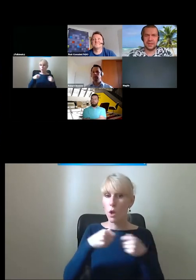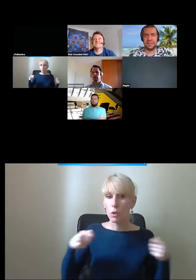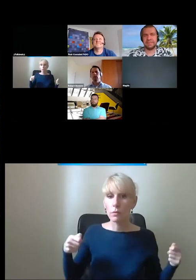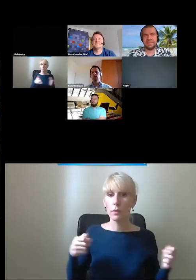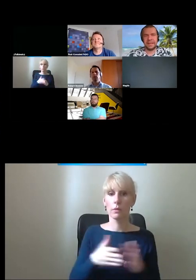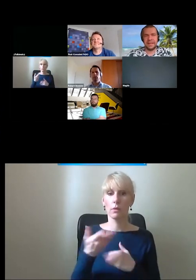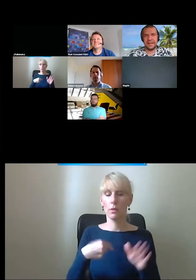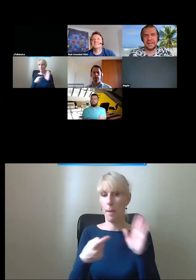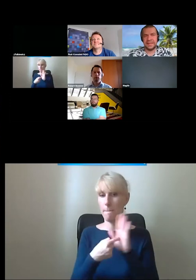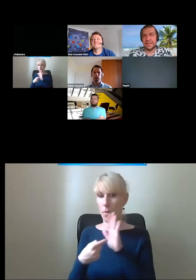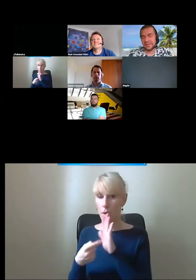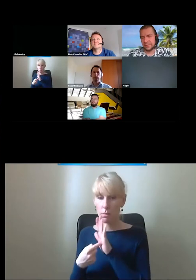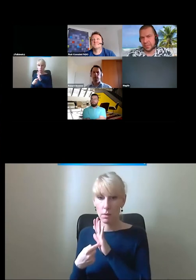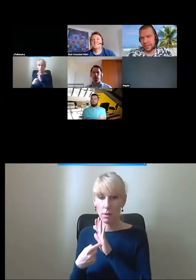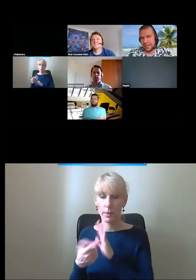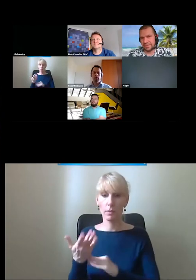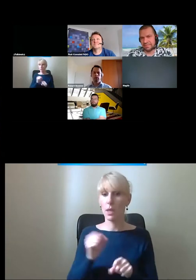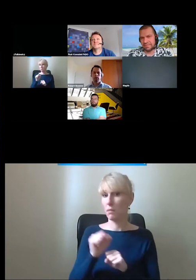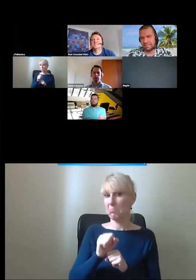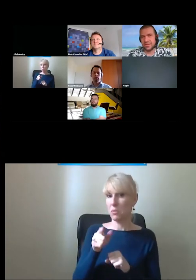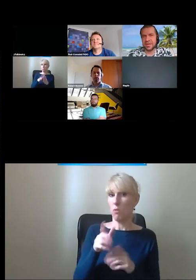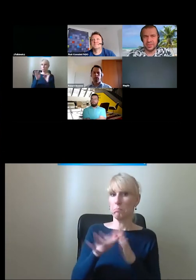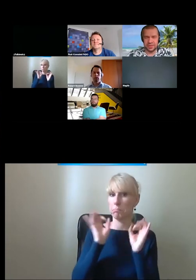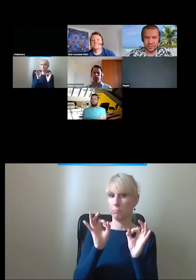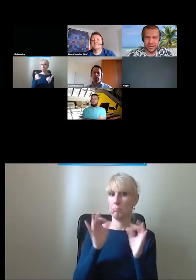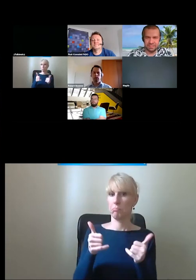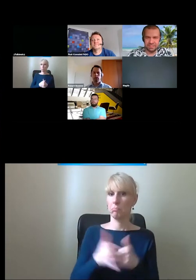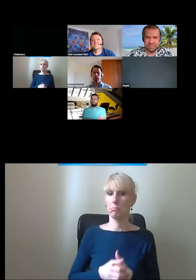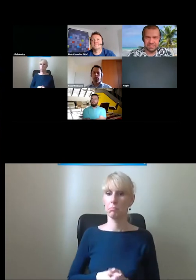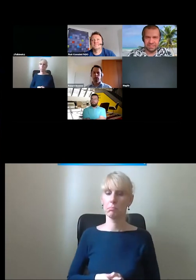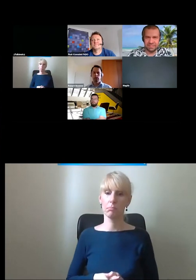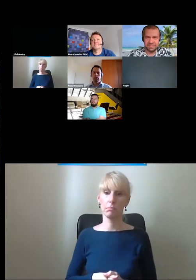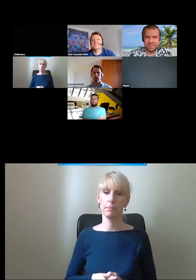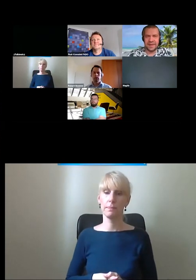pokazałem, jednak są dobre. Przynajmniej niektóre.